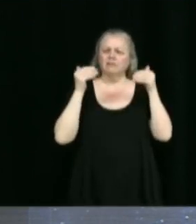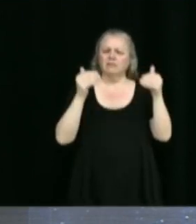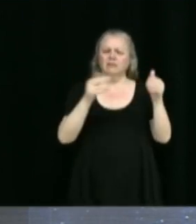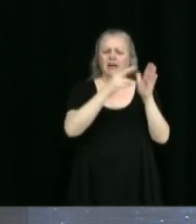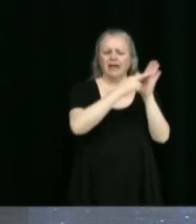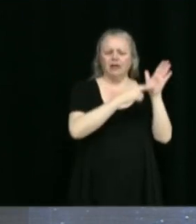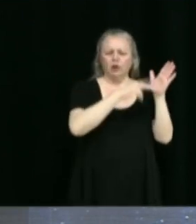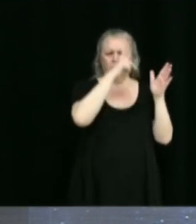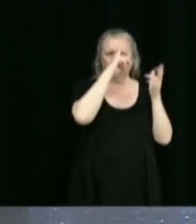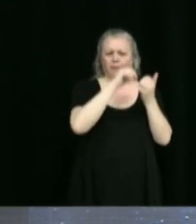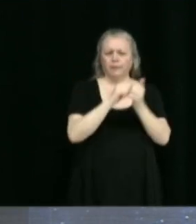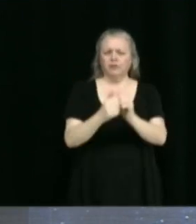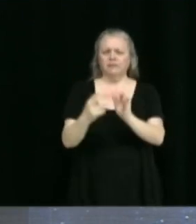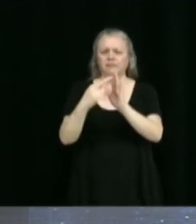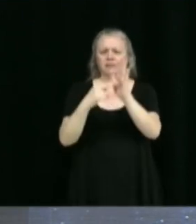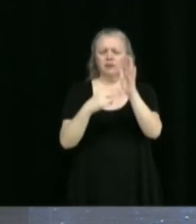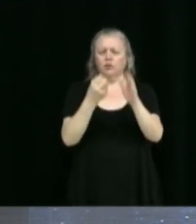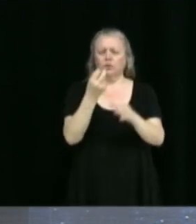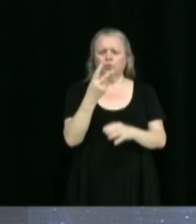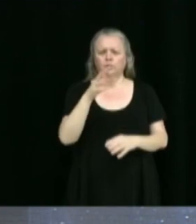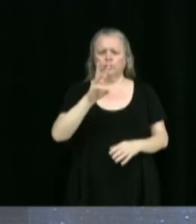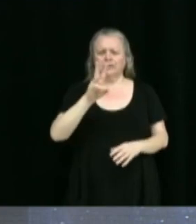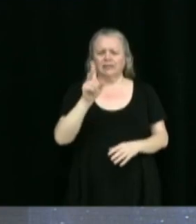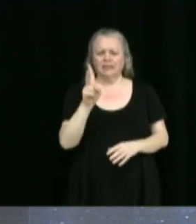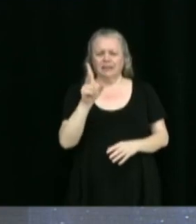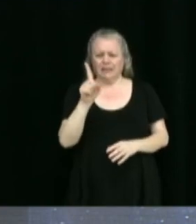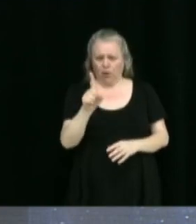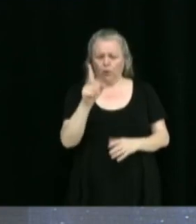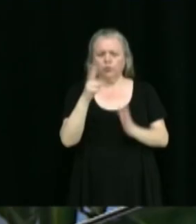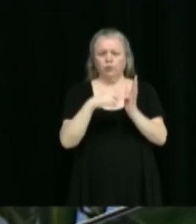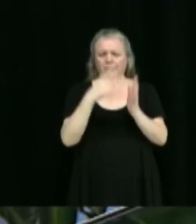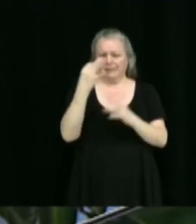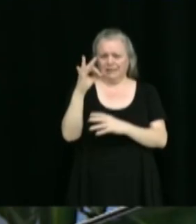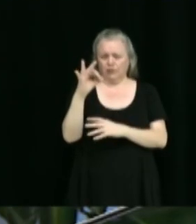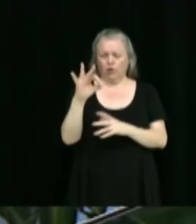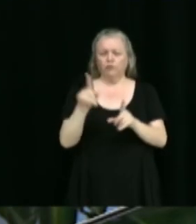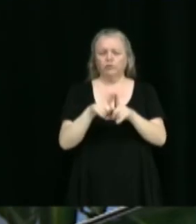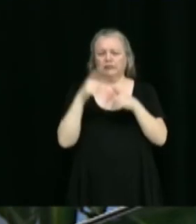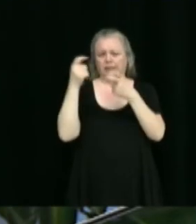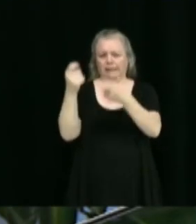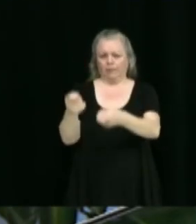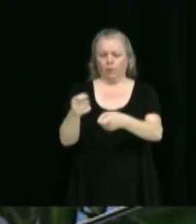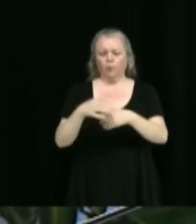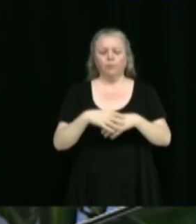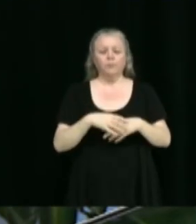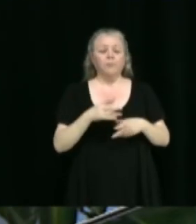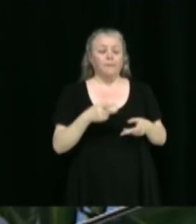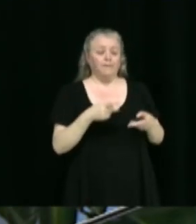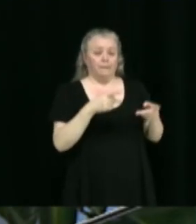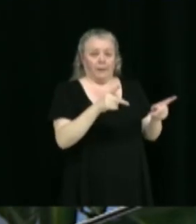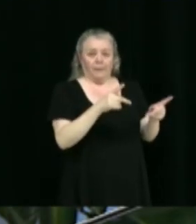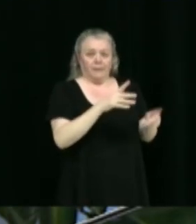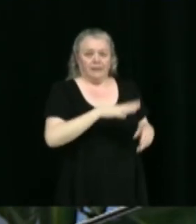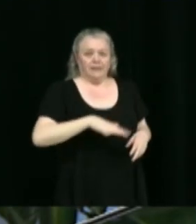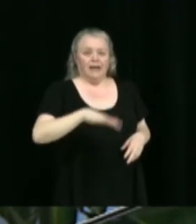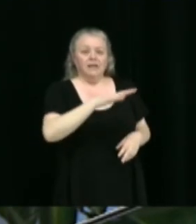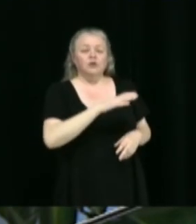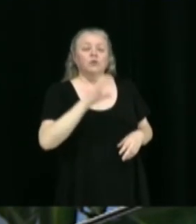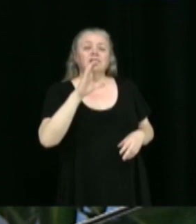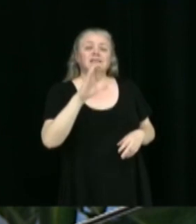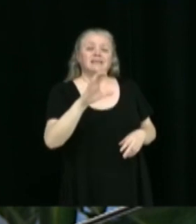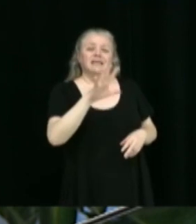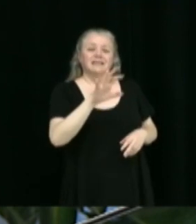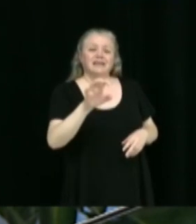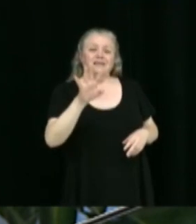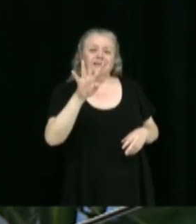modifiant le règlement 1261-2019 et dépôt du projet de règlement. Il s'agit de permettre dans la zone C504 à la classe d